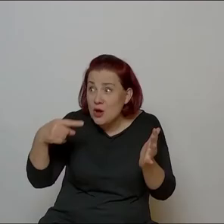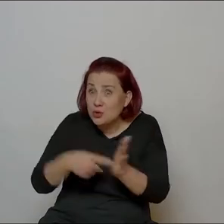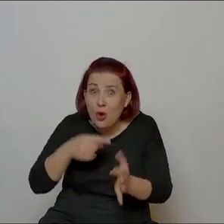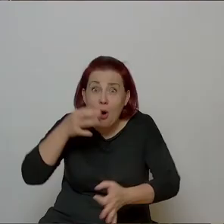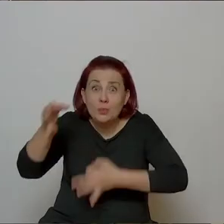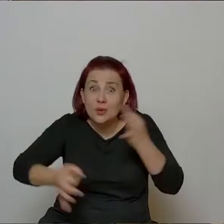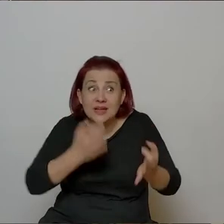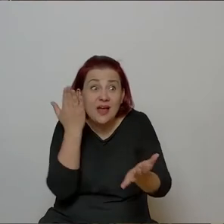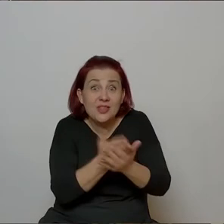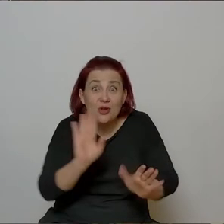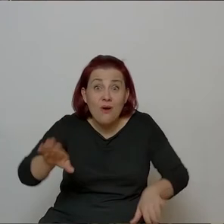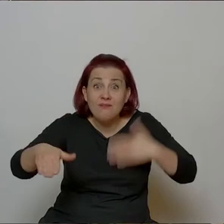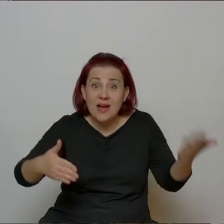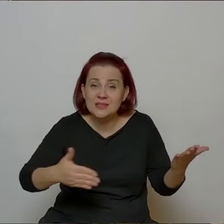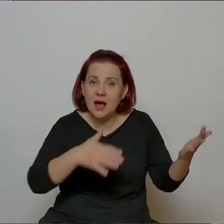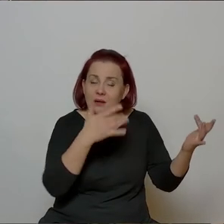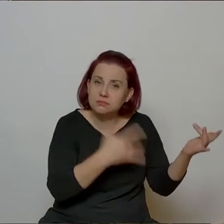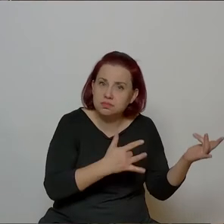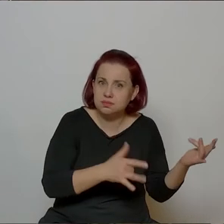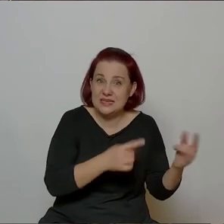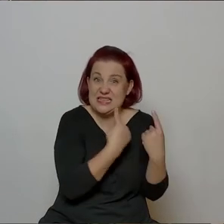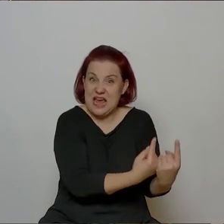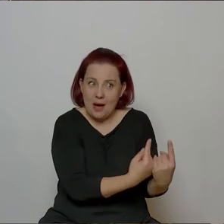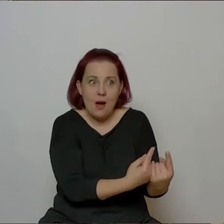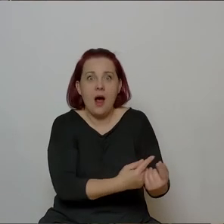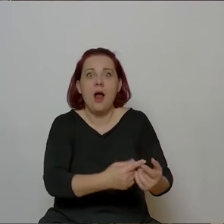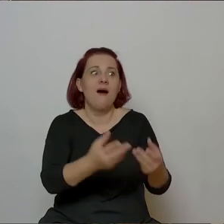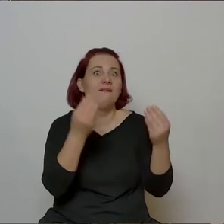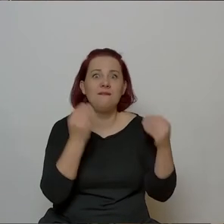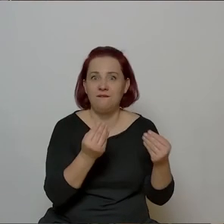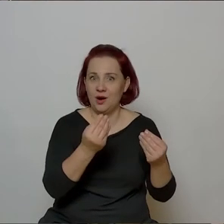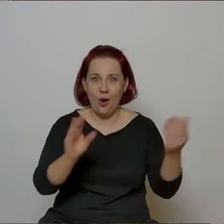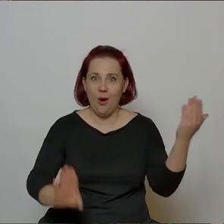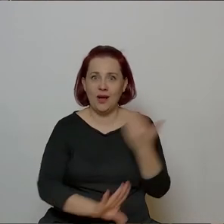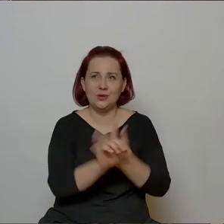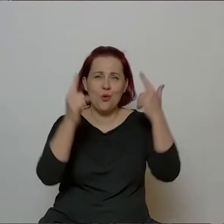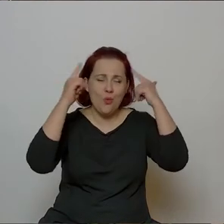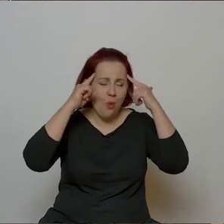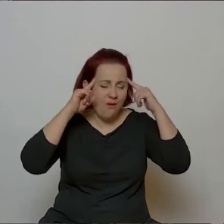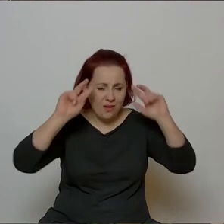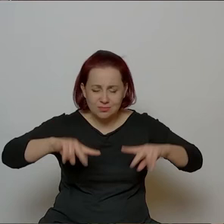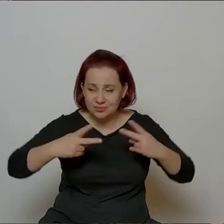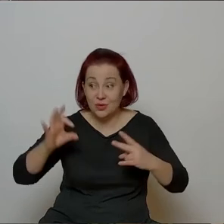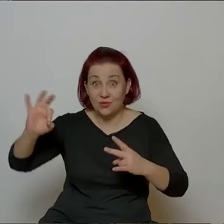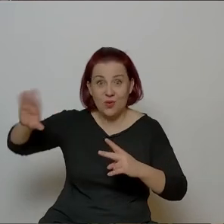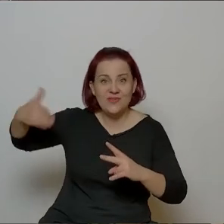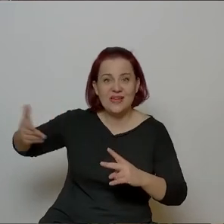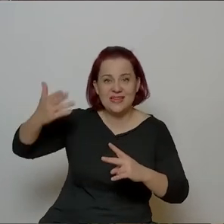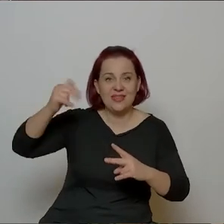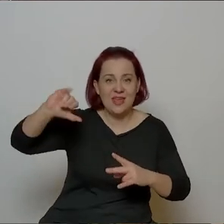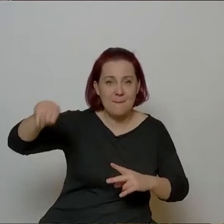instrumentalnej, a jednak oni oddali znakomicie ducha tego, co nam gra w głowie cały czas, czyli w wersji Czesława Niemena,